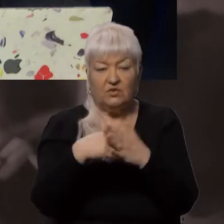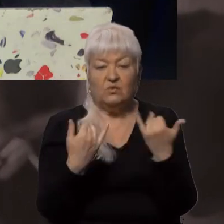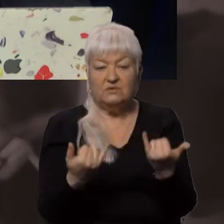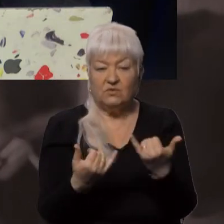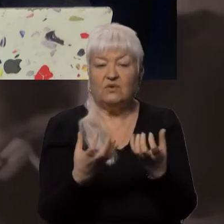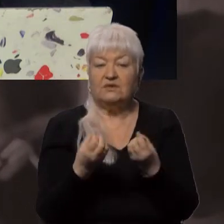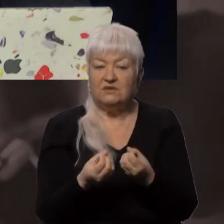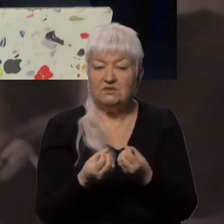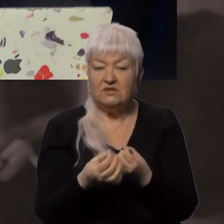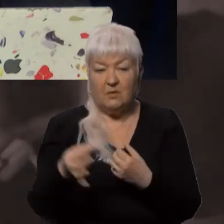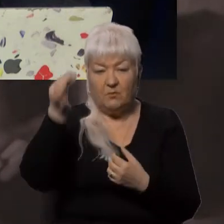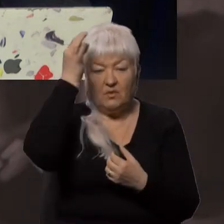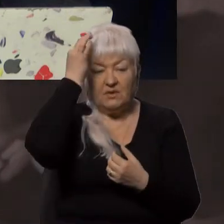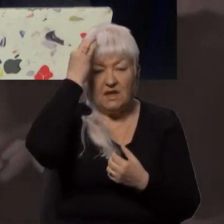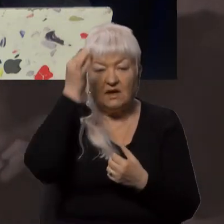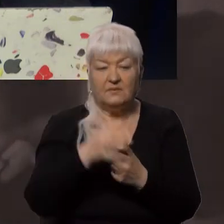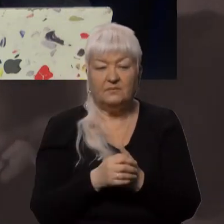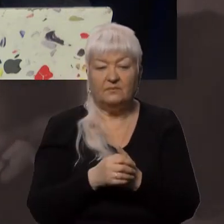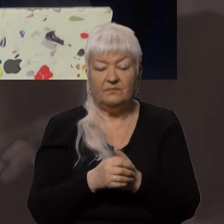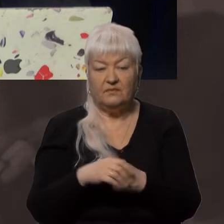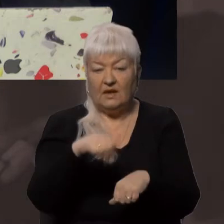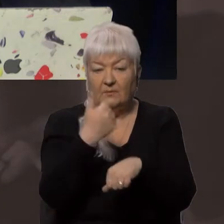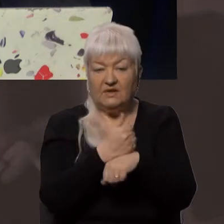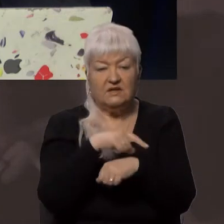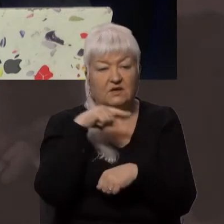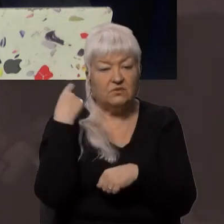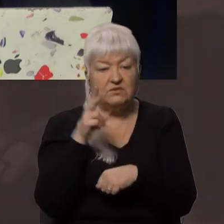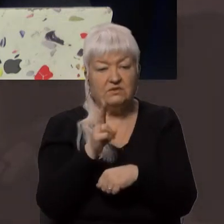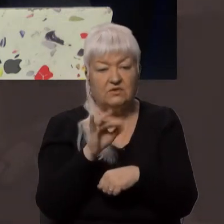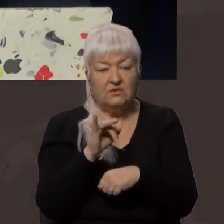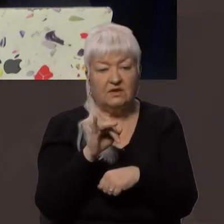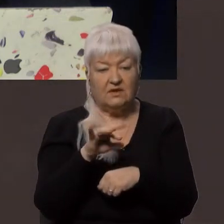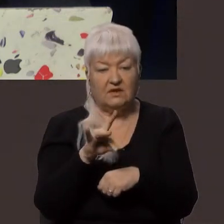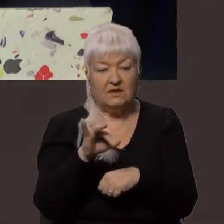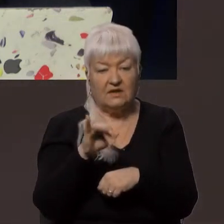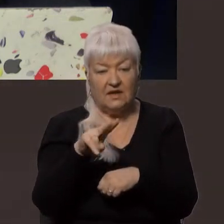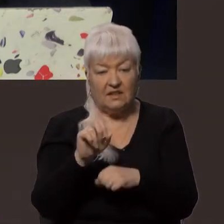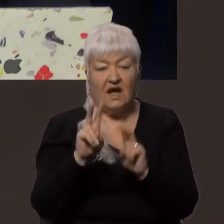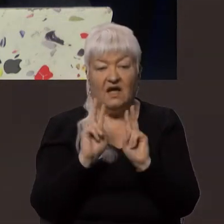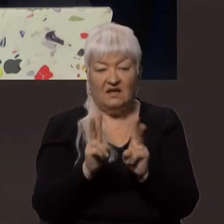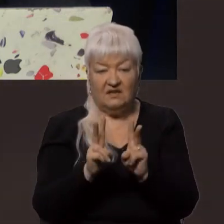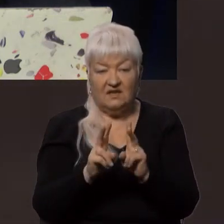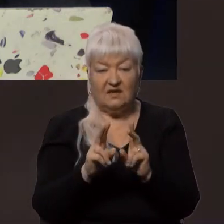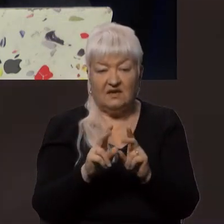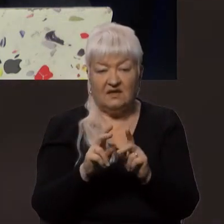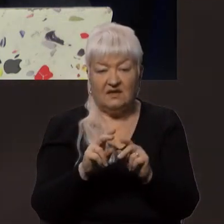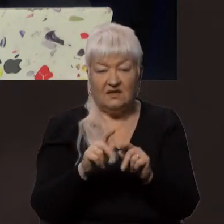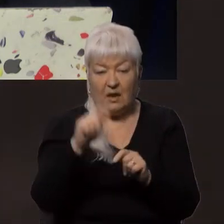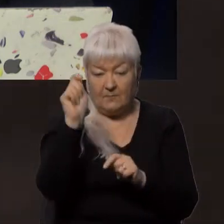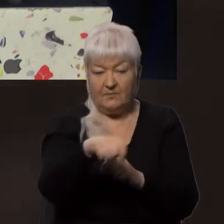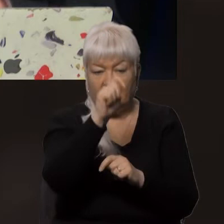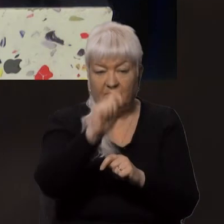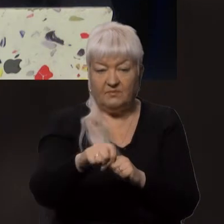ще поминає патріарха російського Кирила. Який благословляв зброю на вбивство українців.